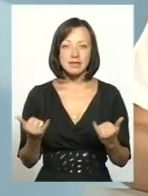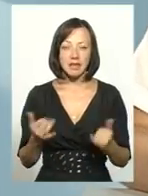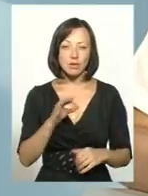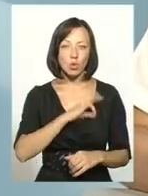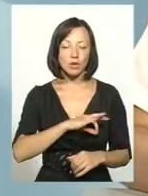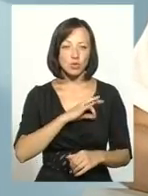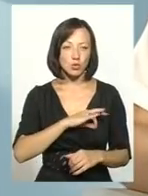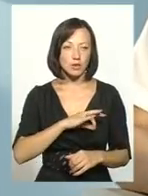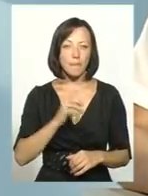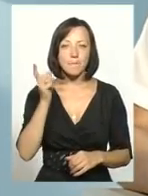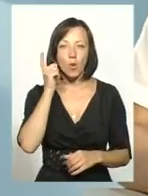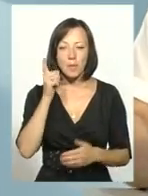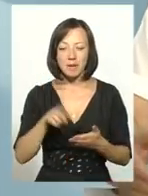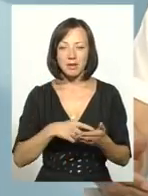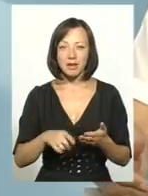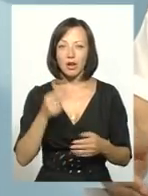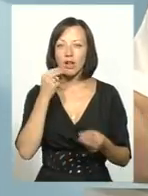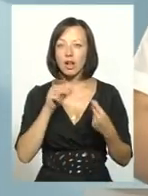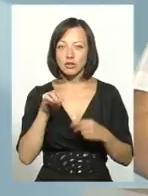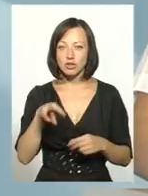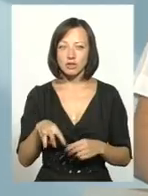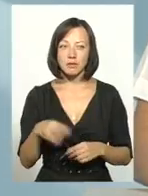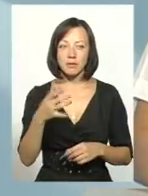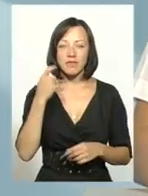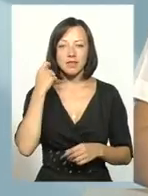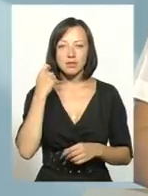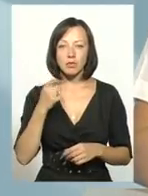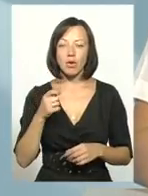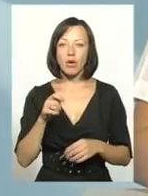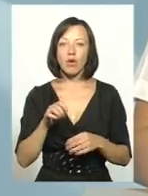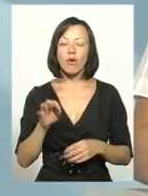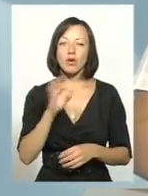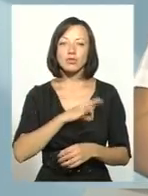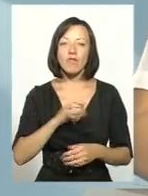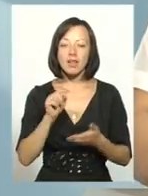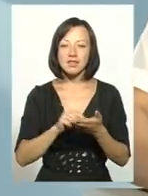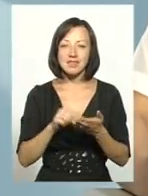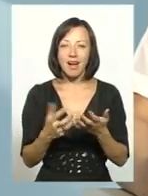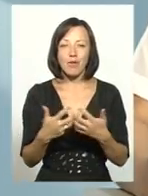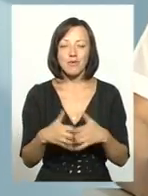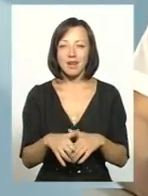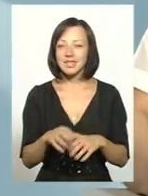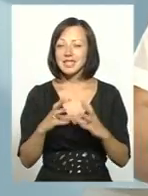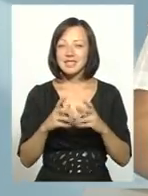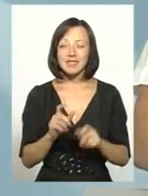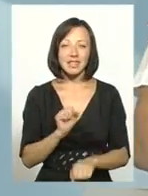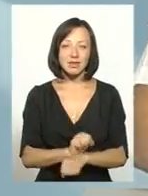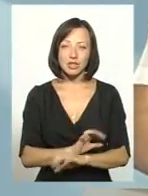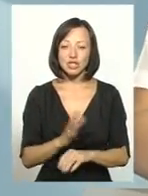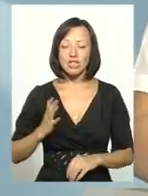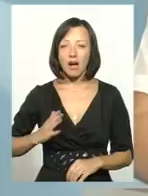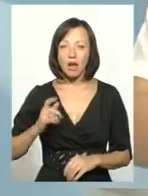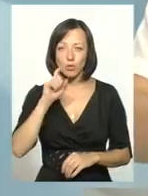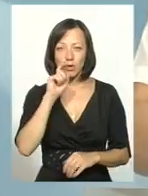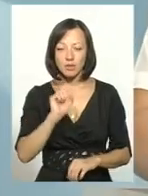користуються мобільними телефонами краще, чим ми в їхньому віці користувалися калькуляторами. І світ не буде стояти. І чекати, що